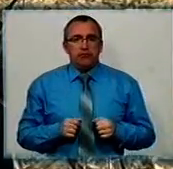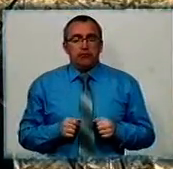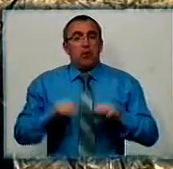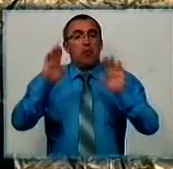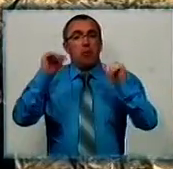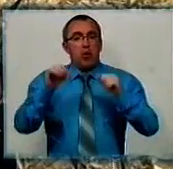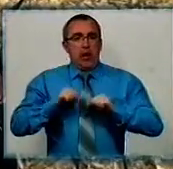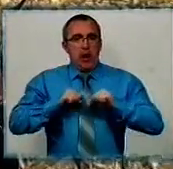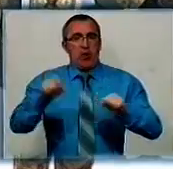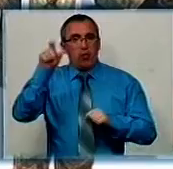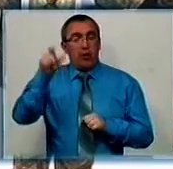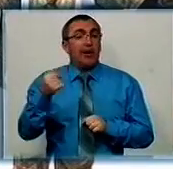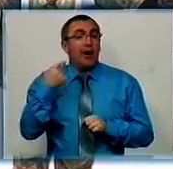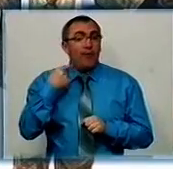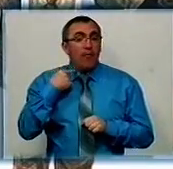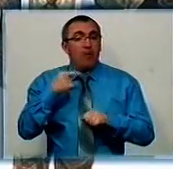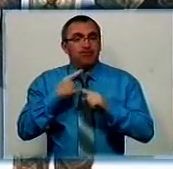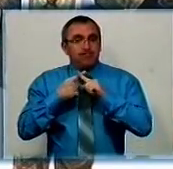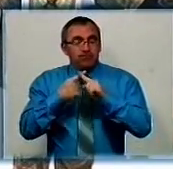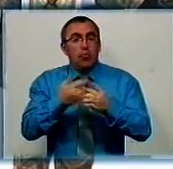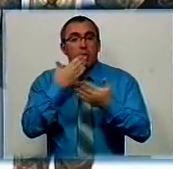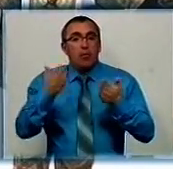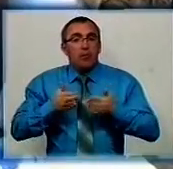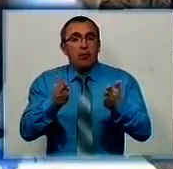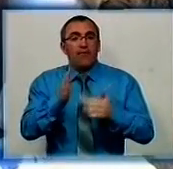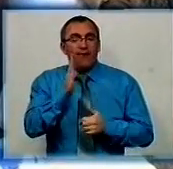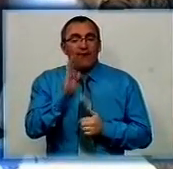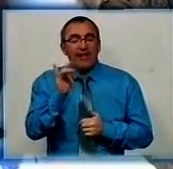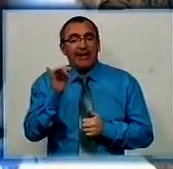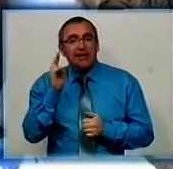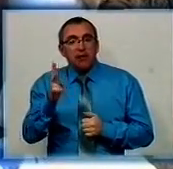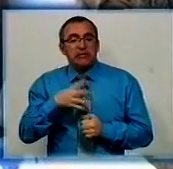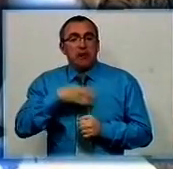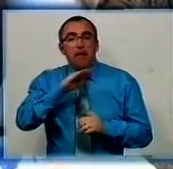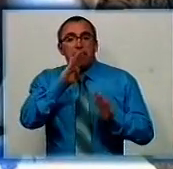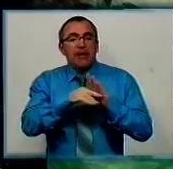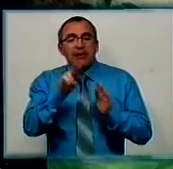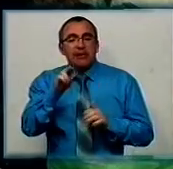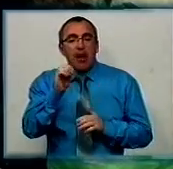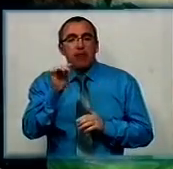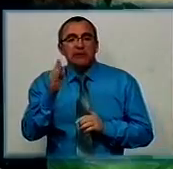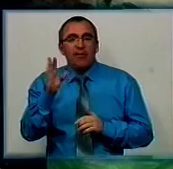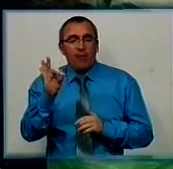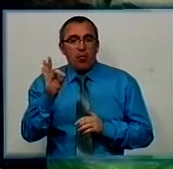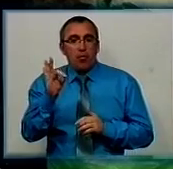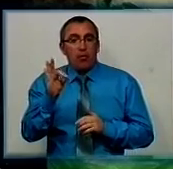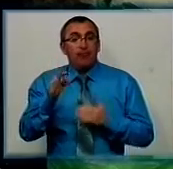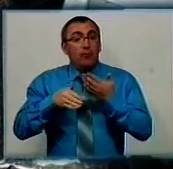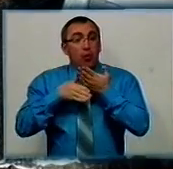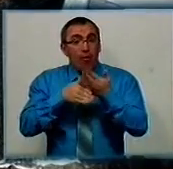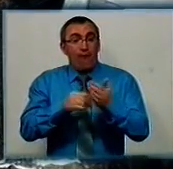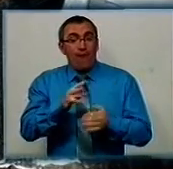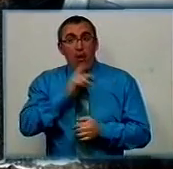Попрощалися з героєм. Сьогодні в Кіровограді провели в останню путь Віталія Федитника, який загинув під Дебальцевим. Податок на допомогу